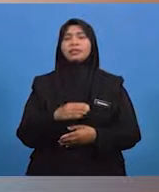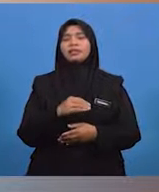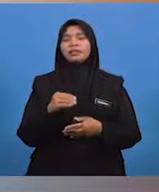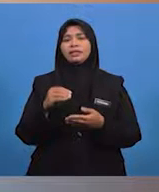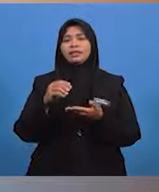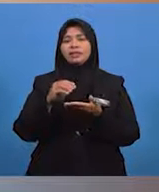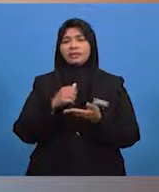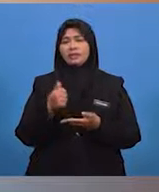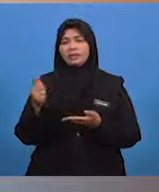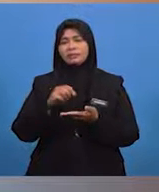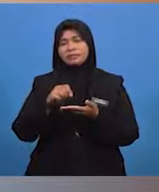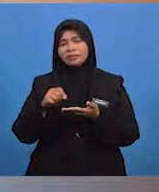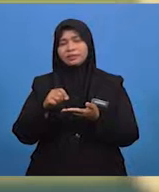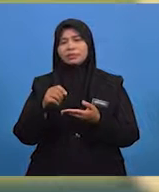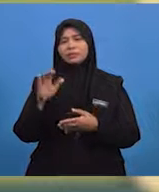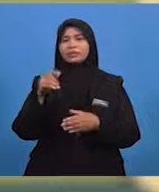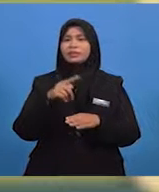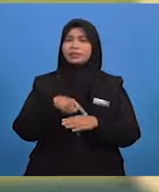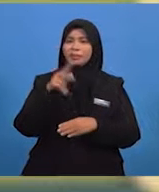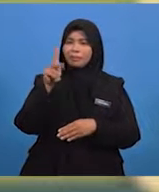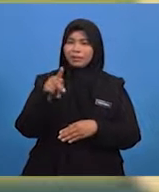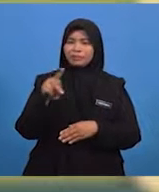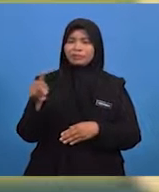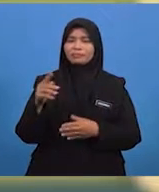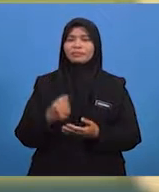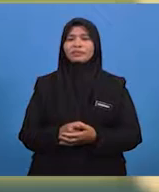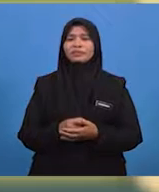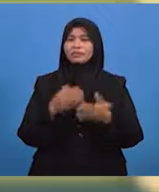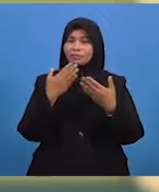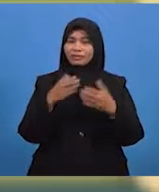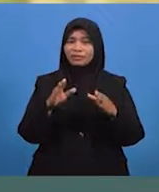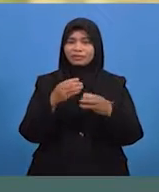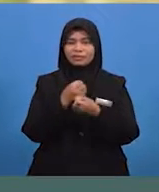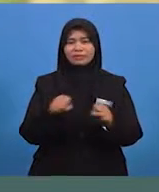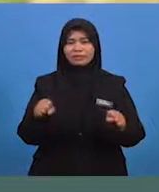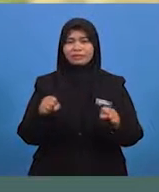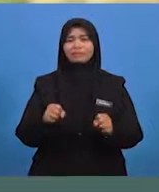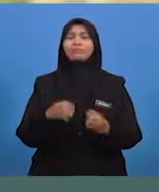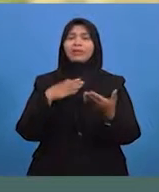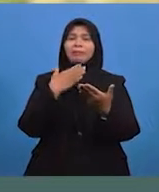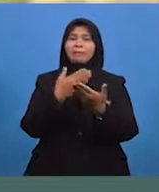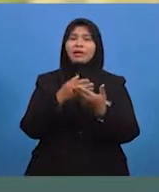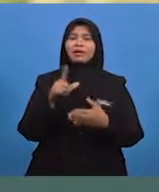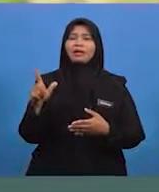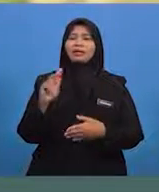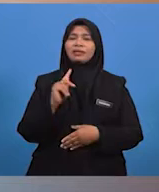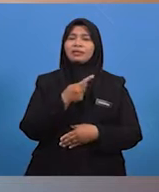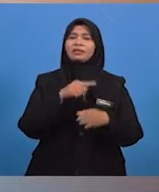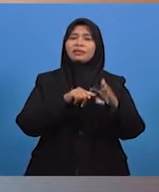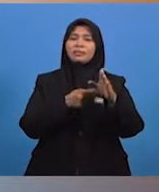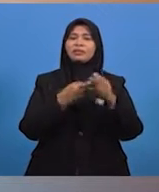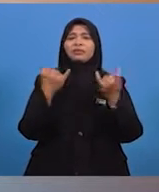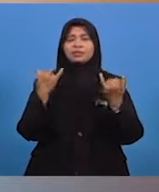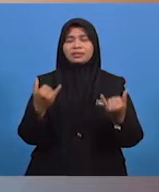tulis yang diperlukan. Haa, macam mana? Sudah bersedia? Baiklah, kita mulakan sekarang.